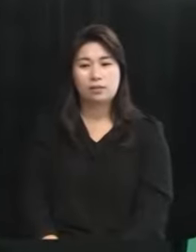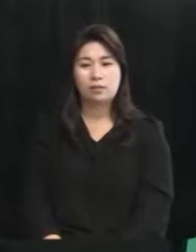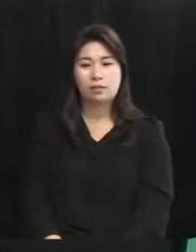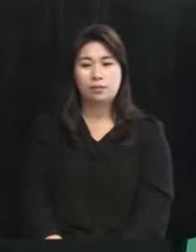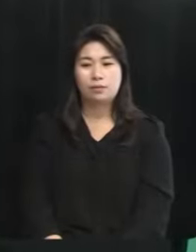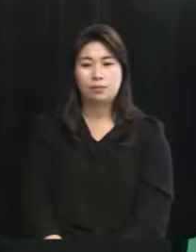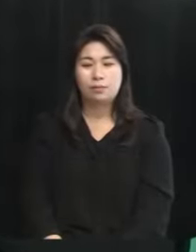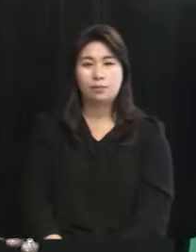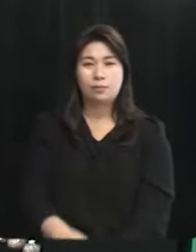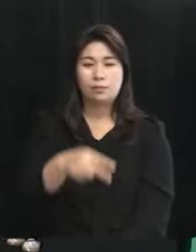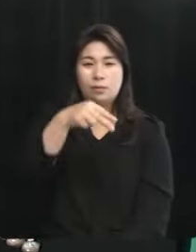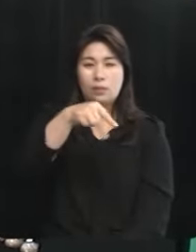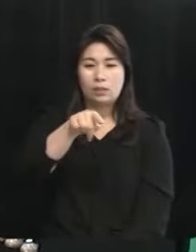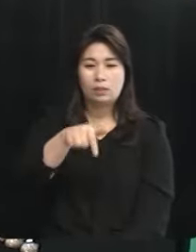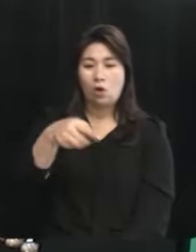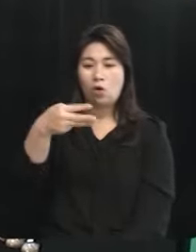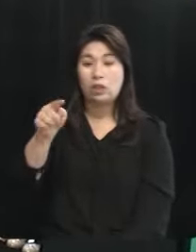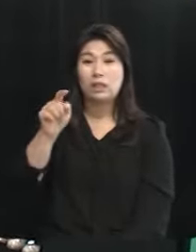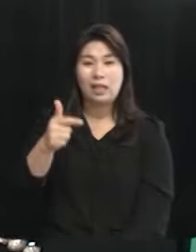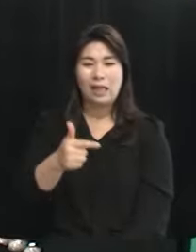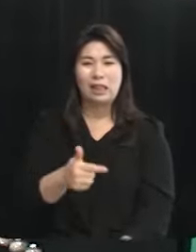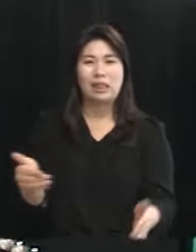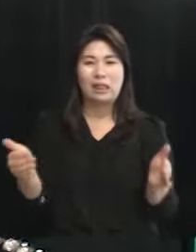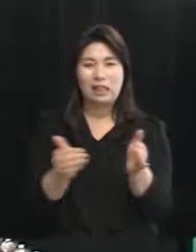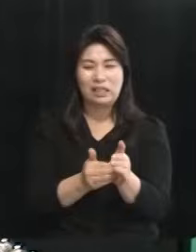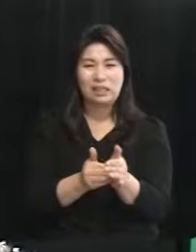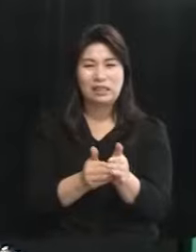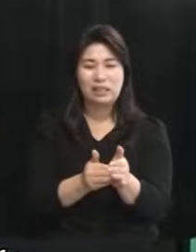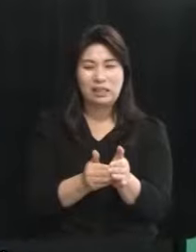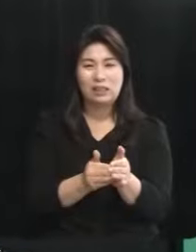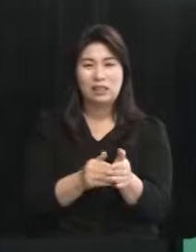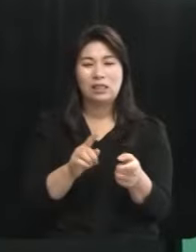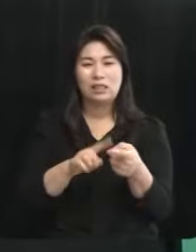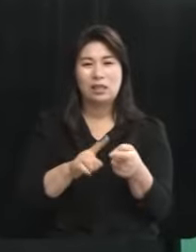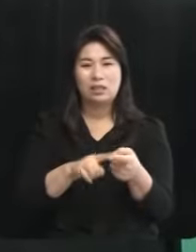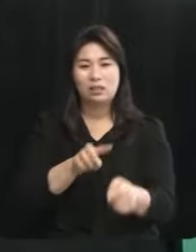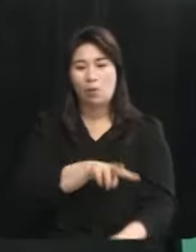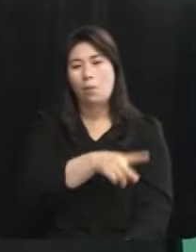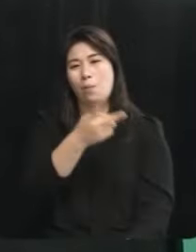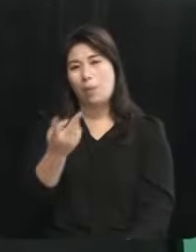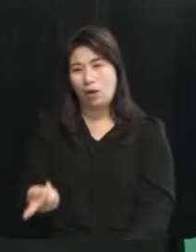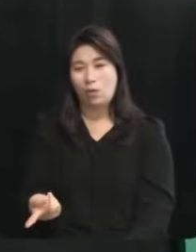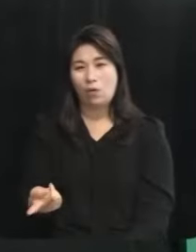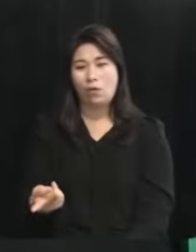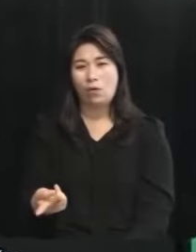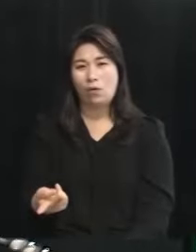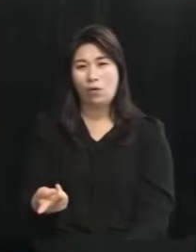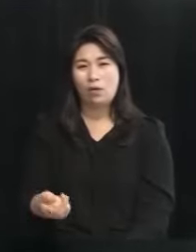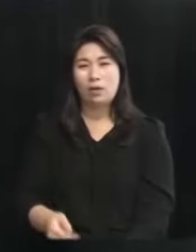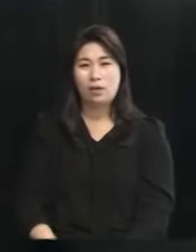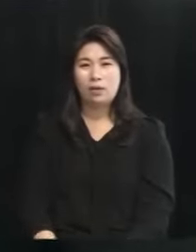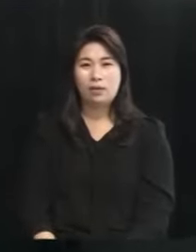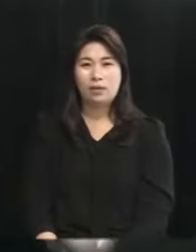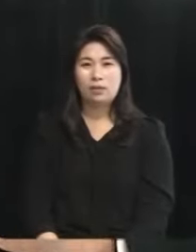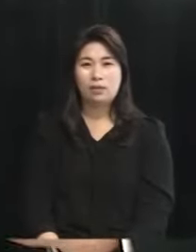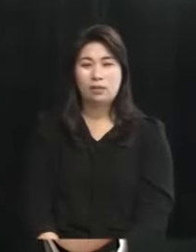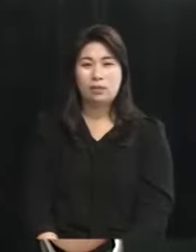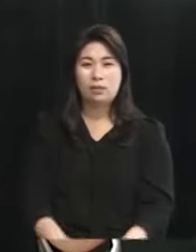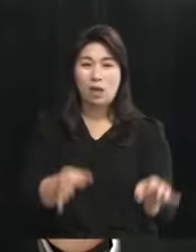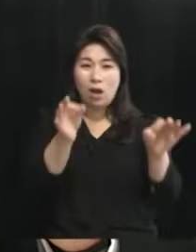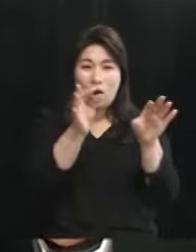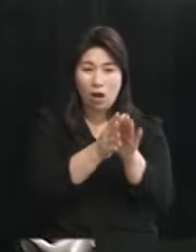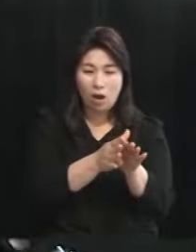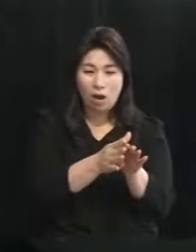탈석탄법, 화력으로 이용했던 그 에너지를 신재생 에너지로 전환을 해야 됩니다 우리는 그러면 없어지는